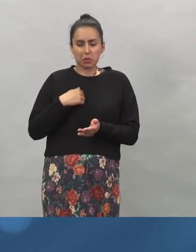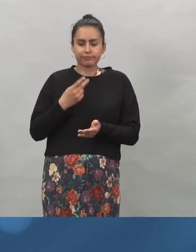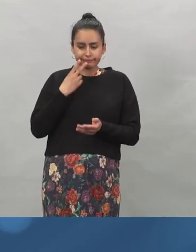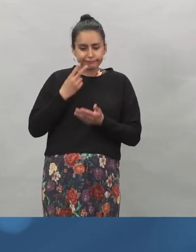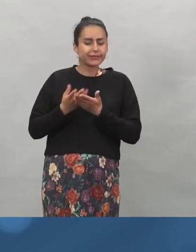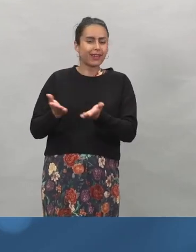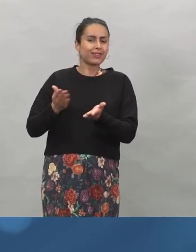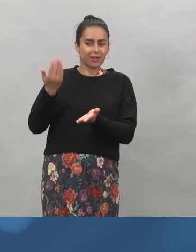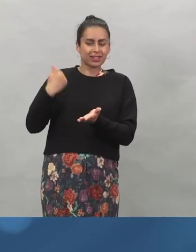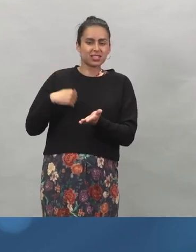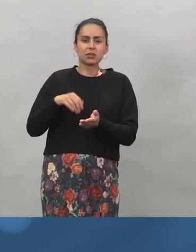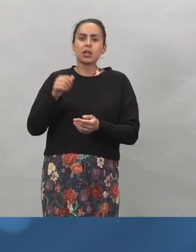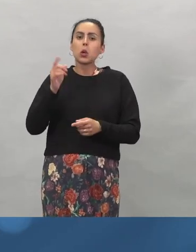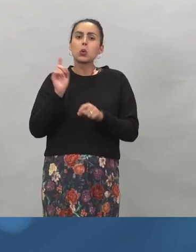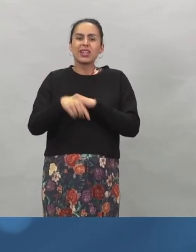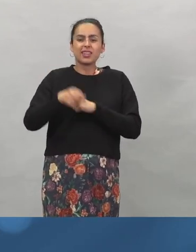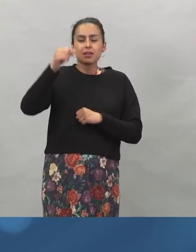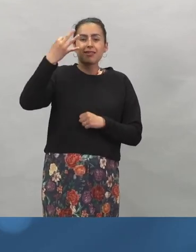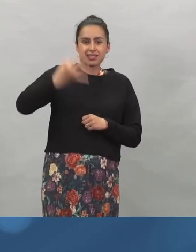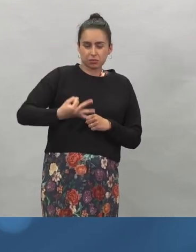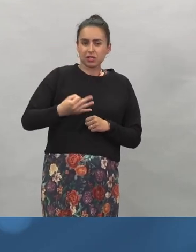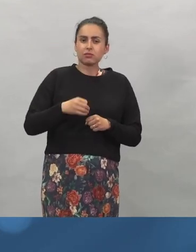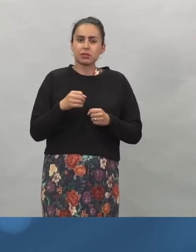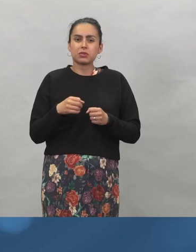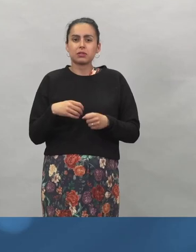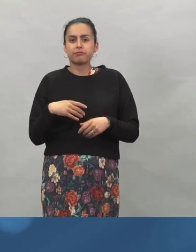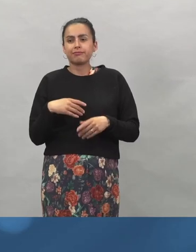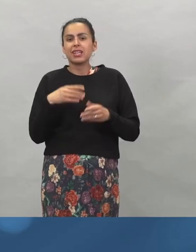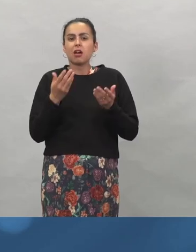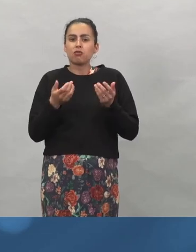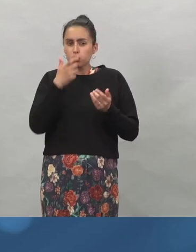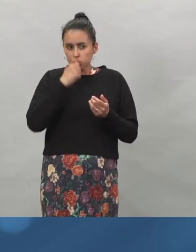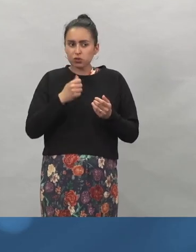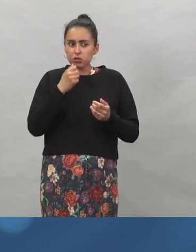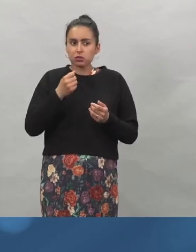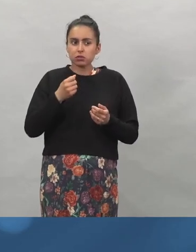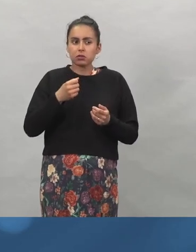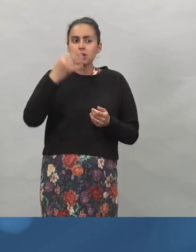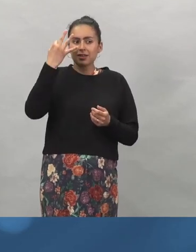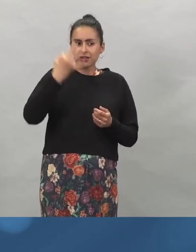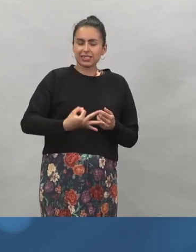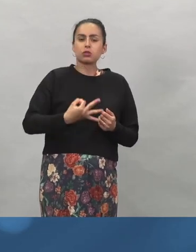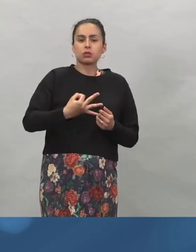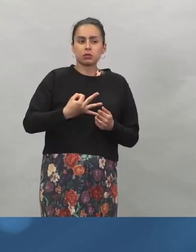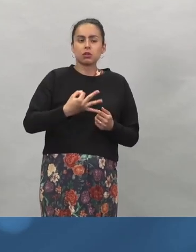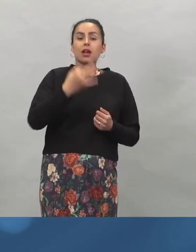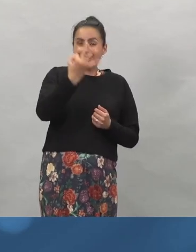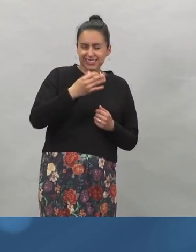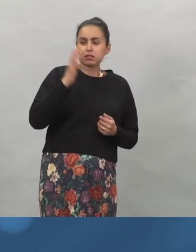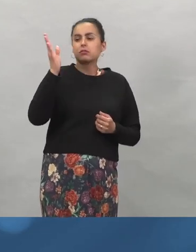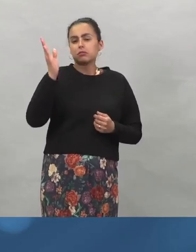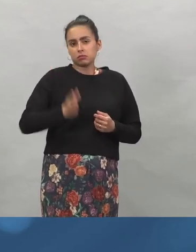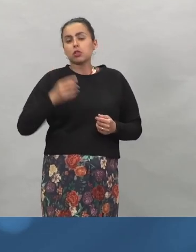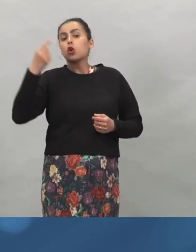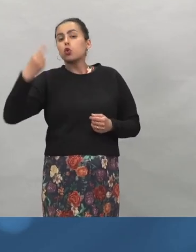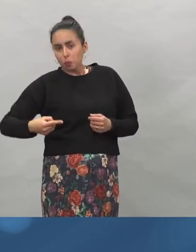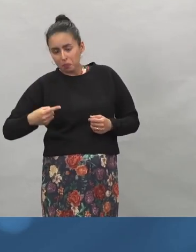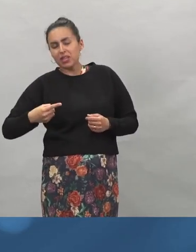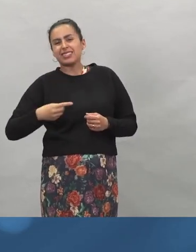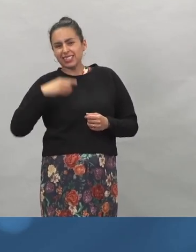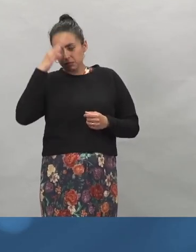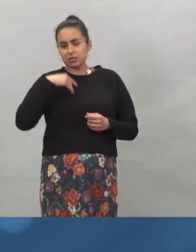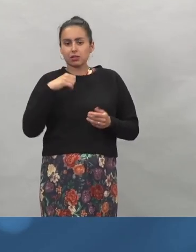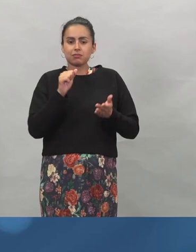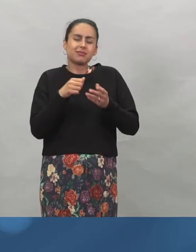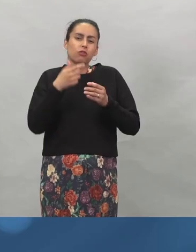joita tulee kuitenkin yli kahdeksalle kymmenestä, niin ihan ensimmäisenä päivinä ei. Mutta kyllä mun käsityksen mukaan